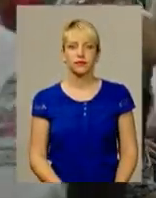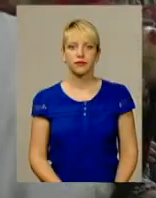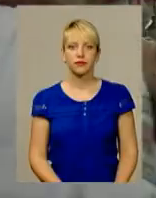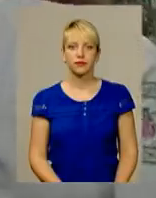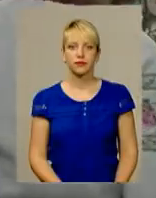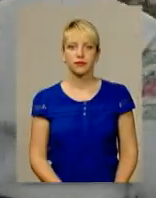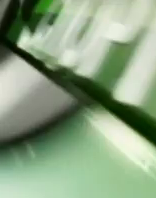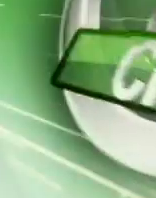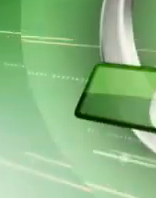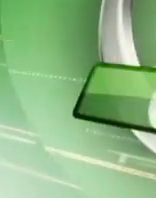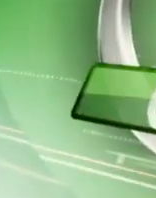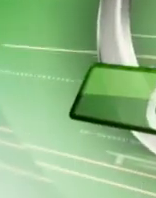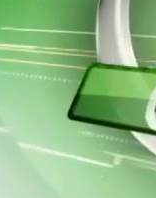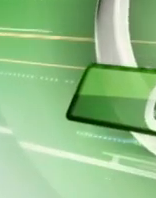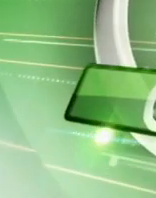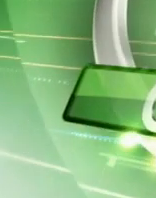випуску.